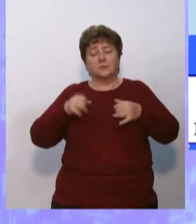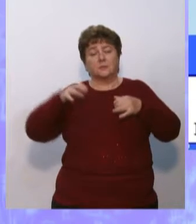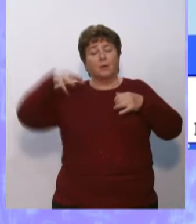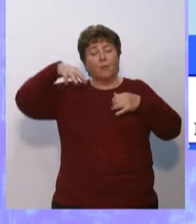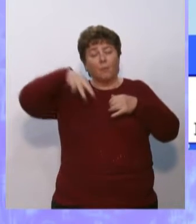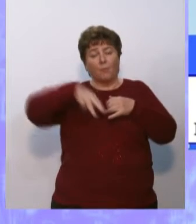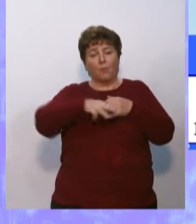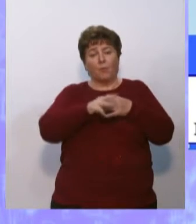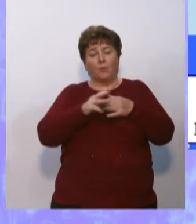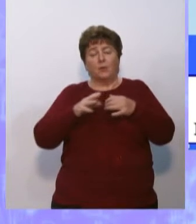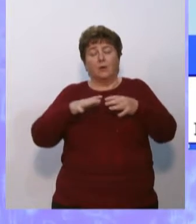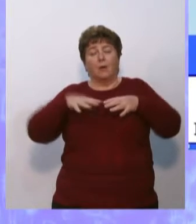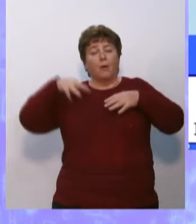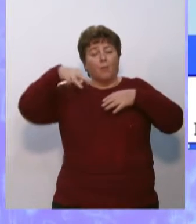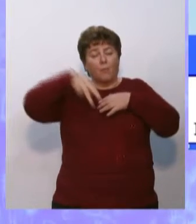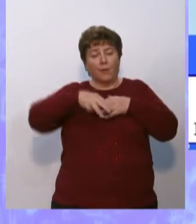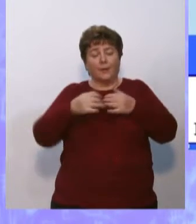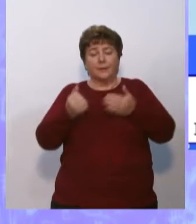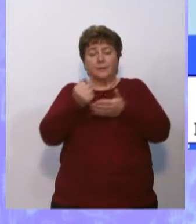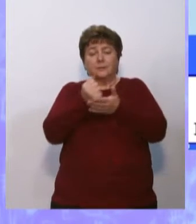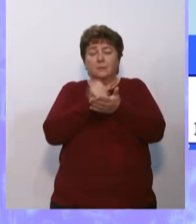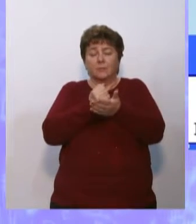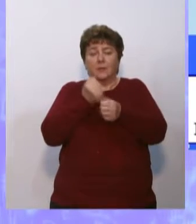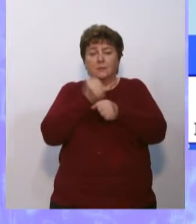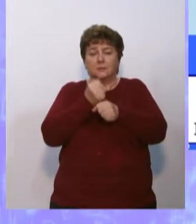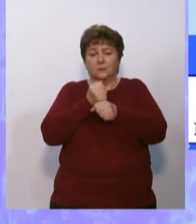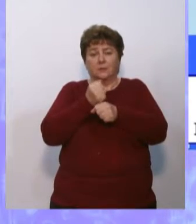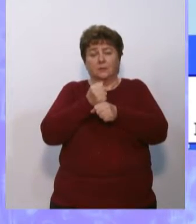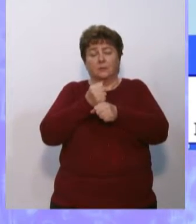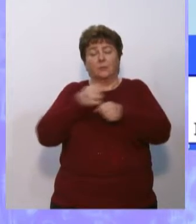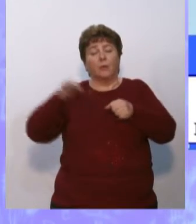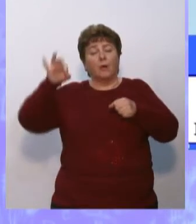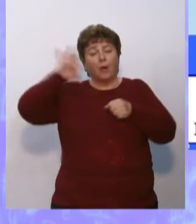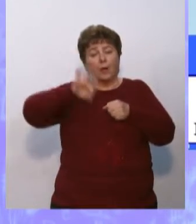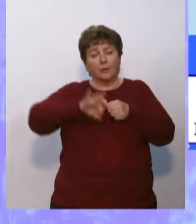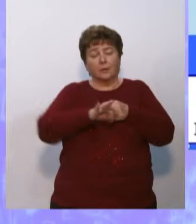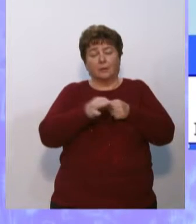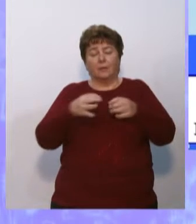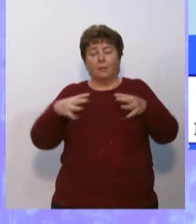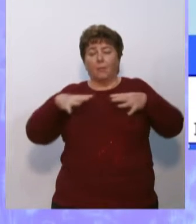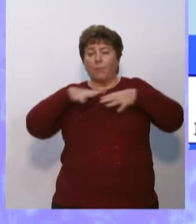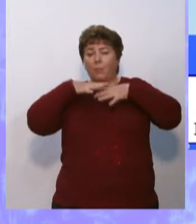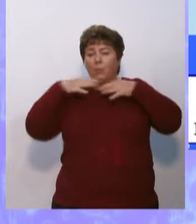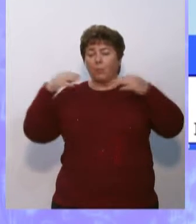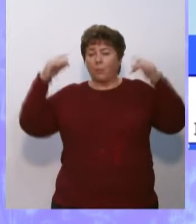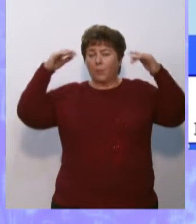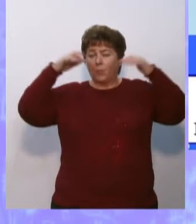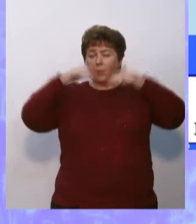Моря наполняют запас океана. Сгущается влага над ними, как сметана.